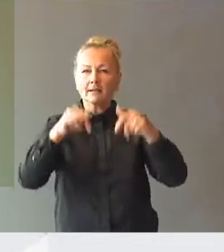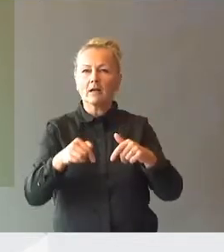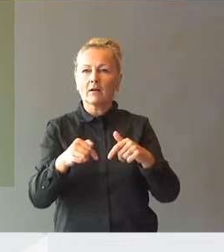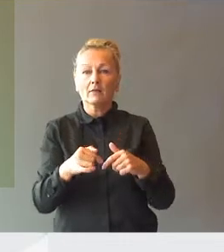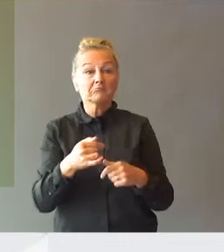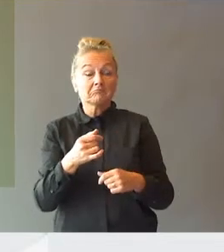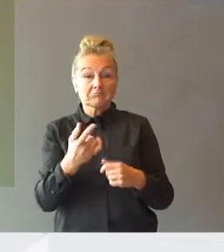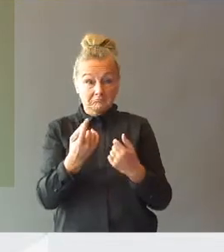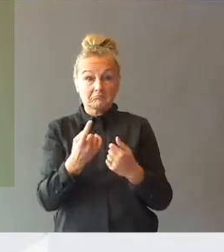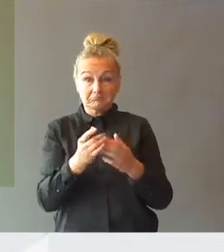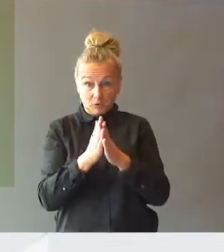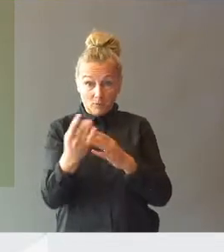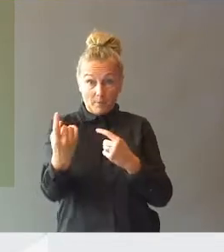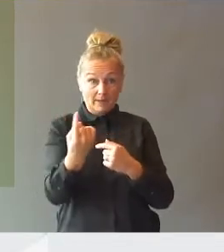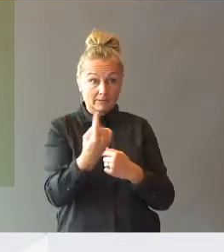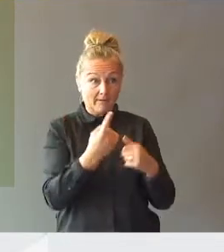Teksting av Nicolai Winther